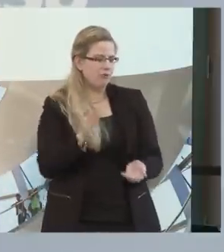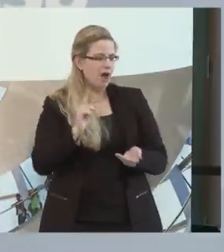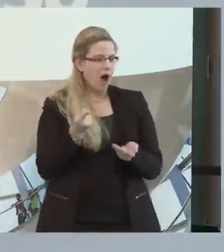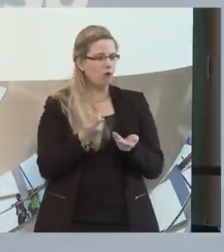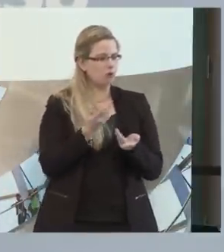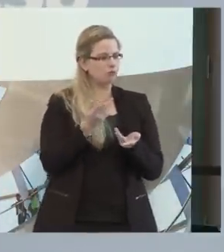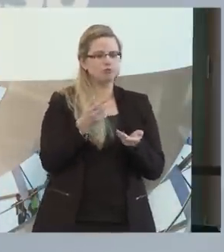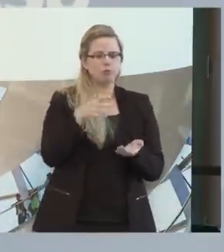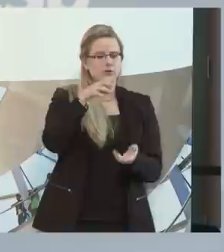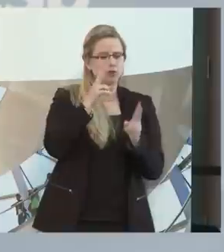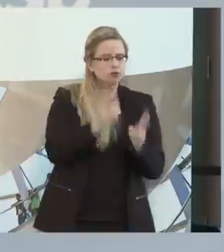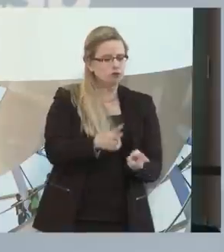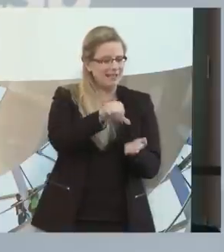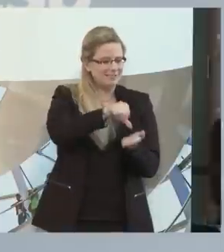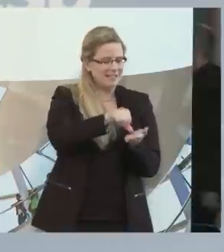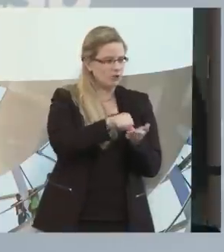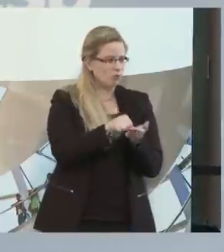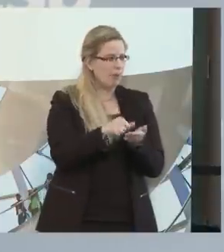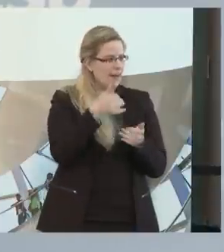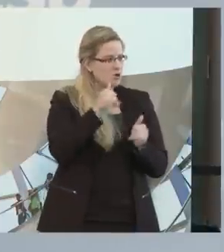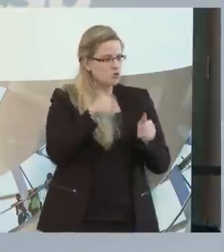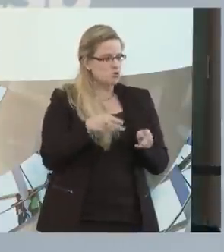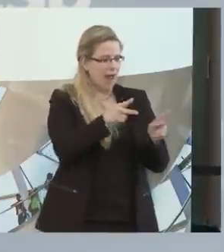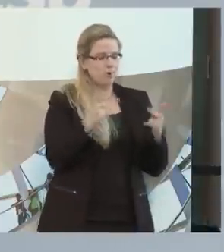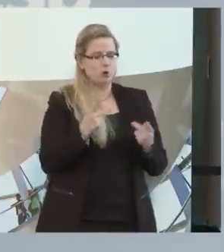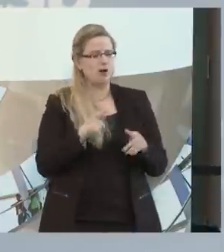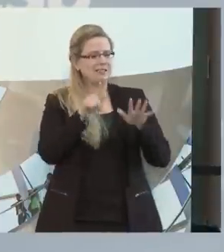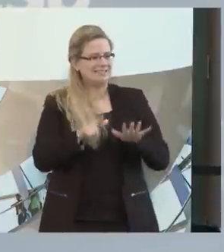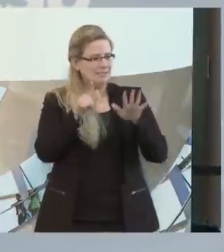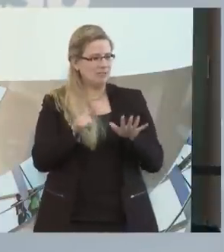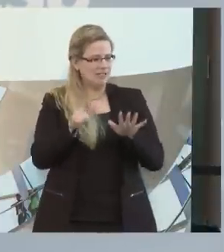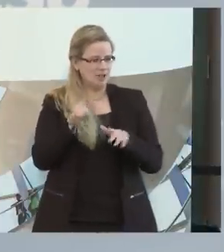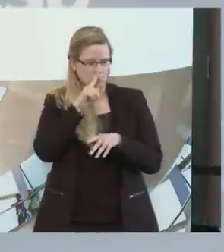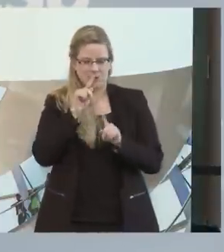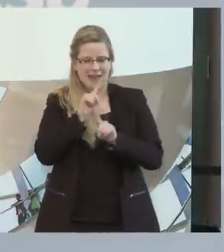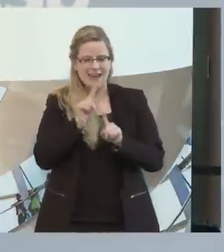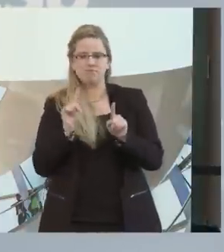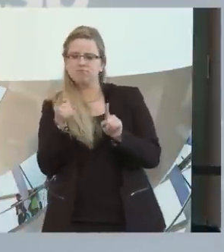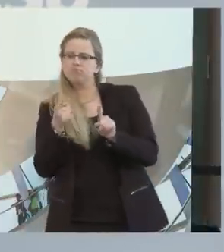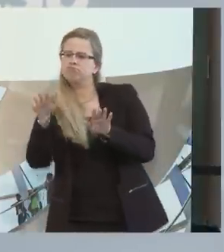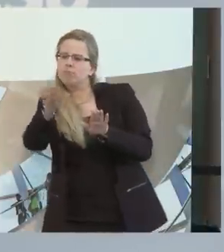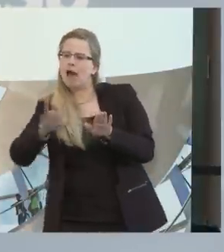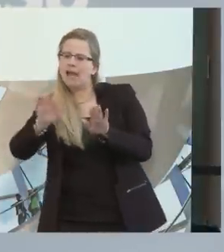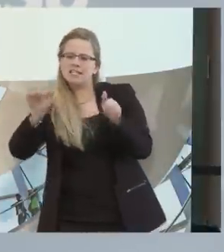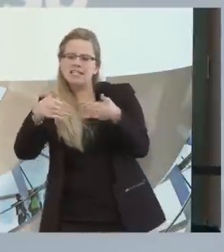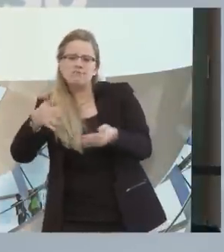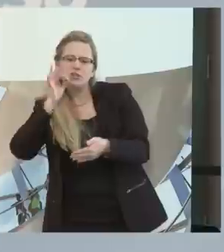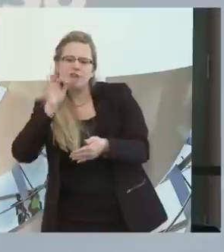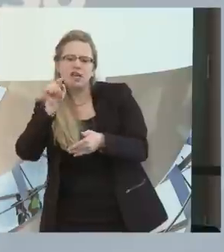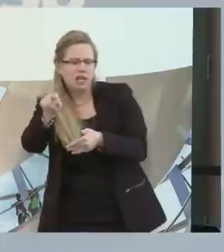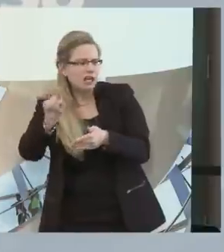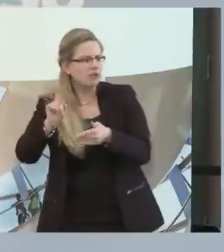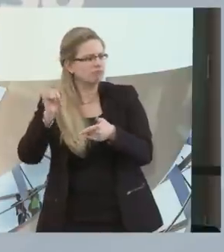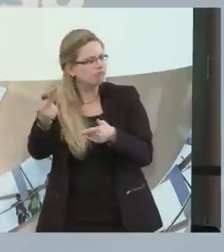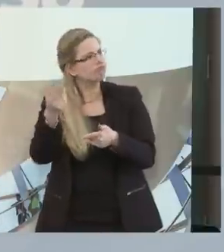Stadtzentrum, sagen wir mal Kudamm oder 17. Juni, sondern in irgendwelchen Ecken, wo keine Cafés sind, wo Menschen mit Behinderung, in dem